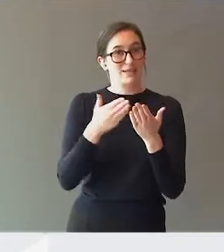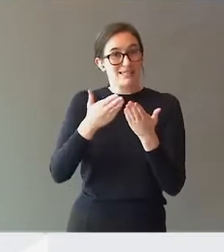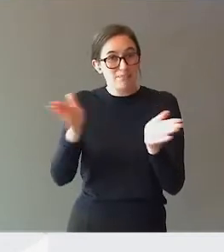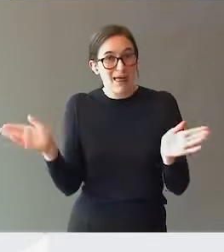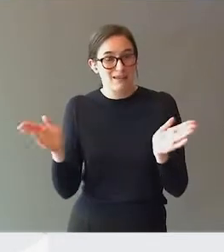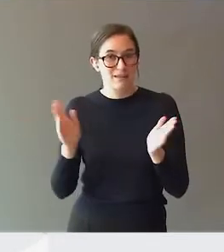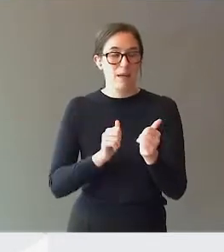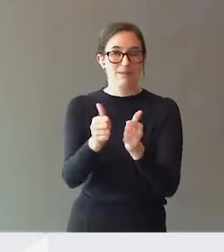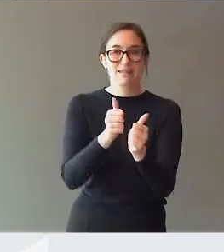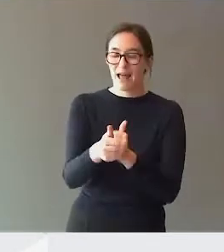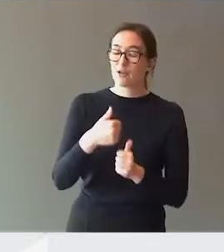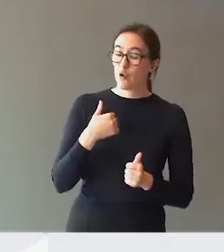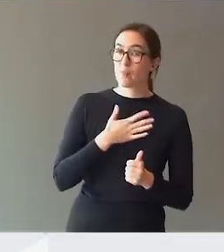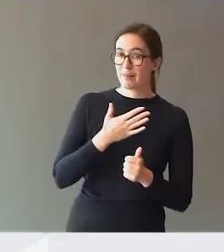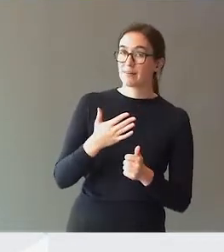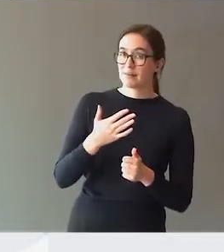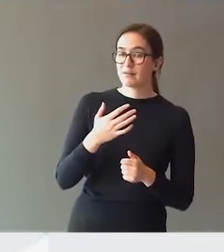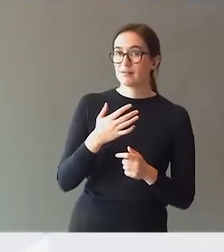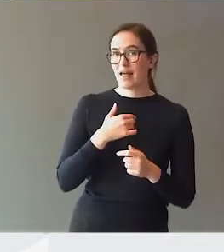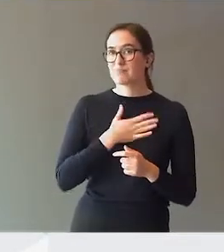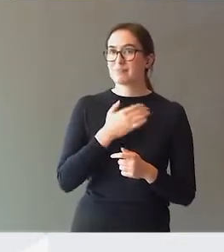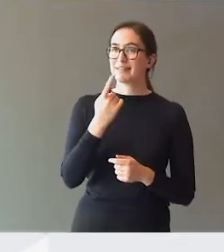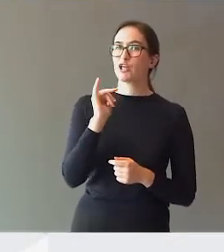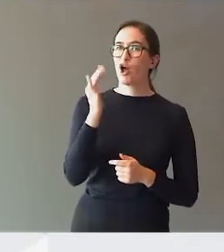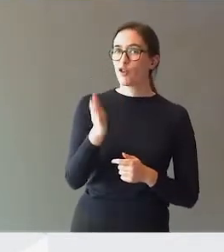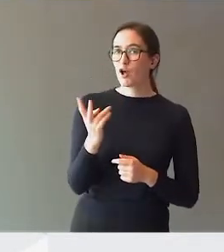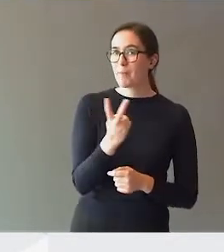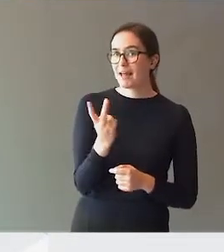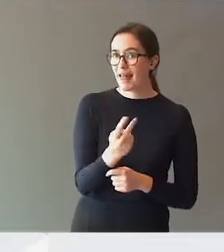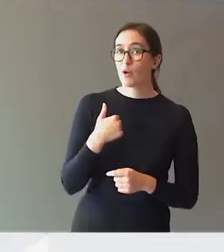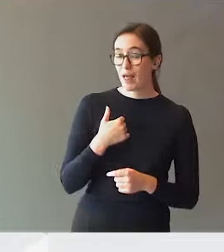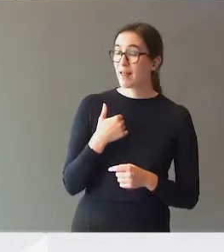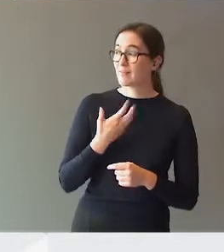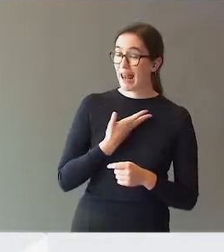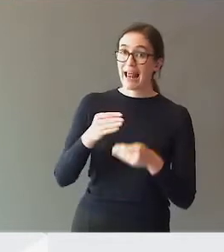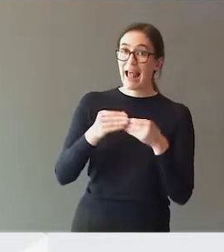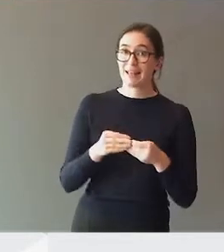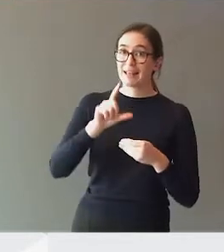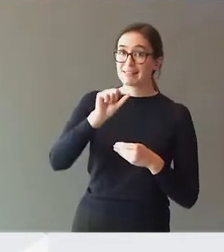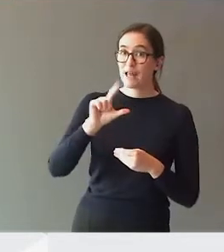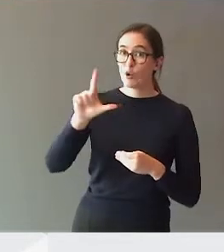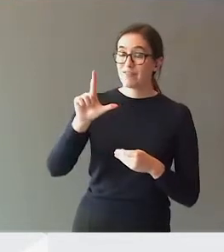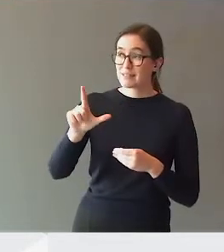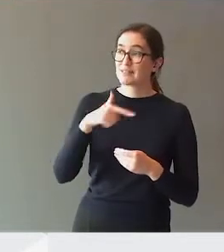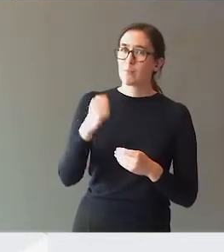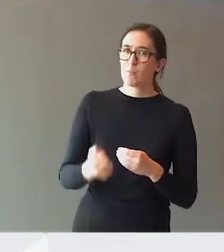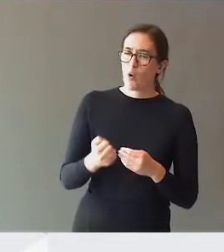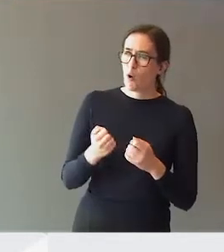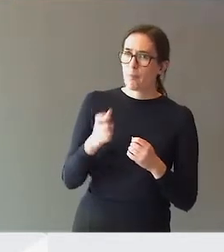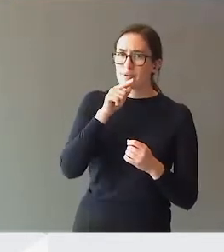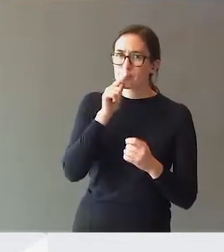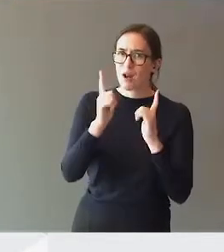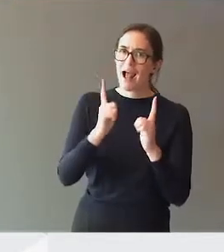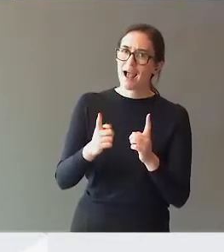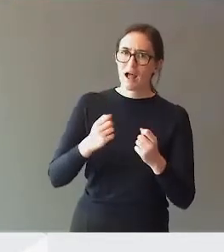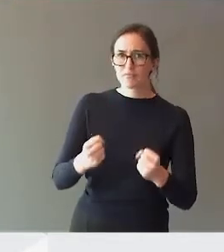ganger i går, ja takk begge deler. Jeg er veldig enig med Sen Ludvigsen, at vi må på en måte ruste lærerne til å gjøre jobben sin, og at